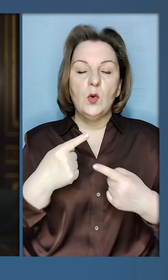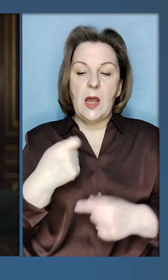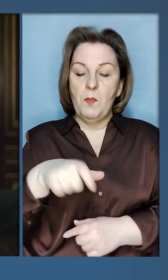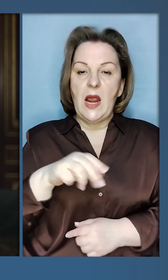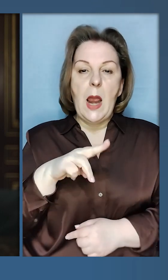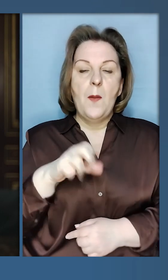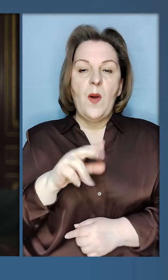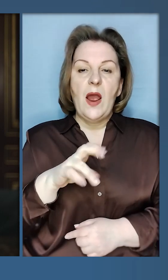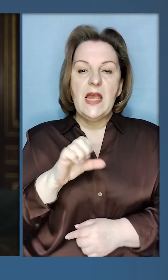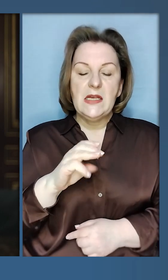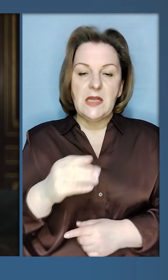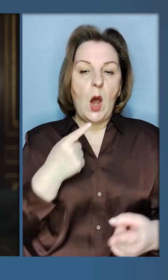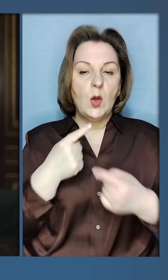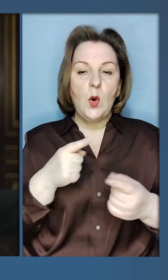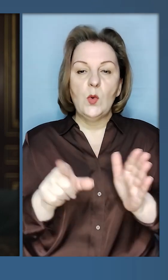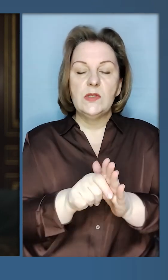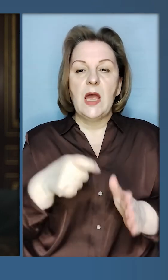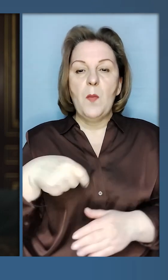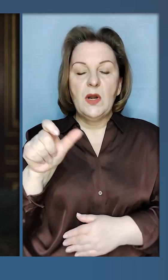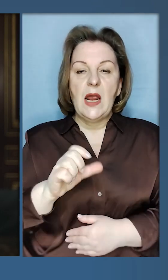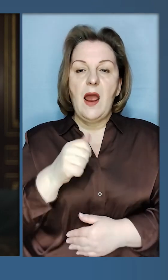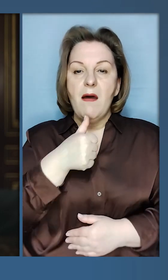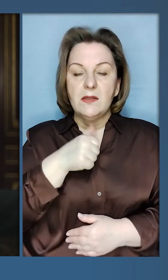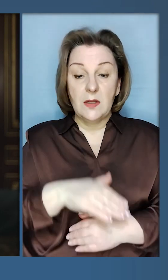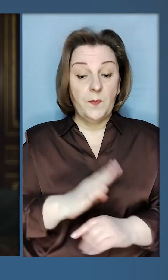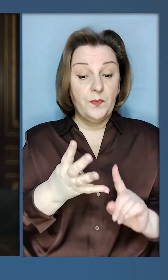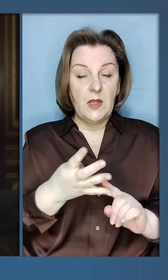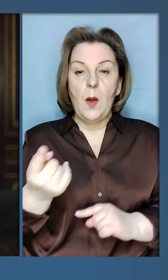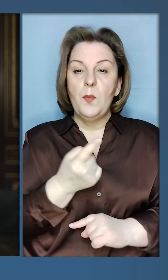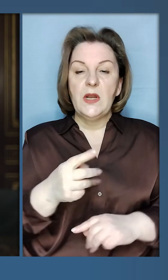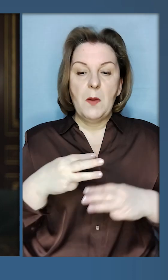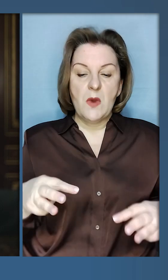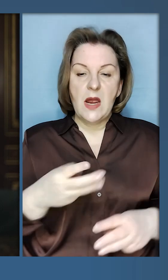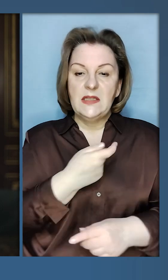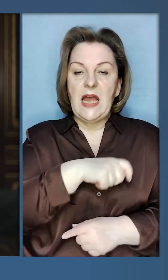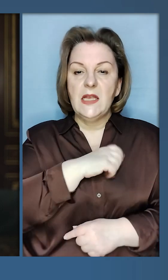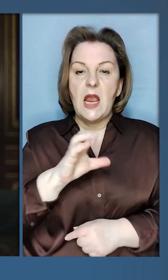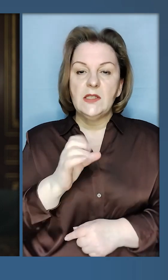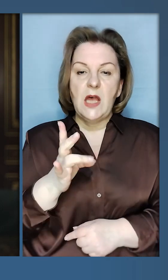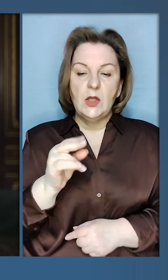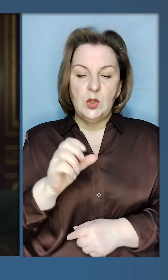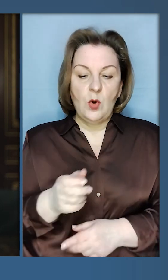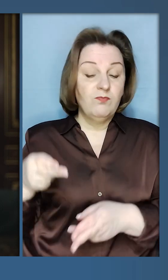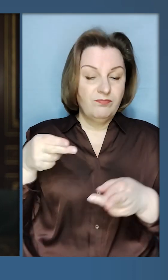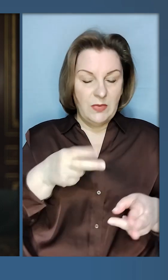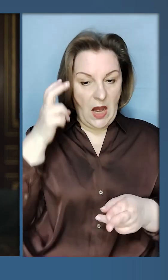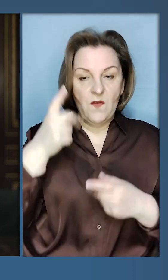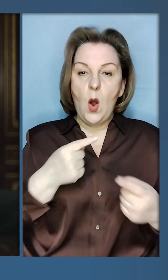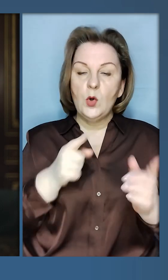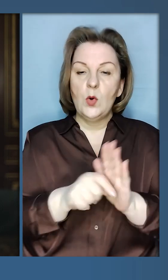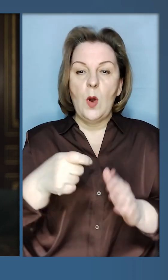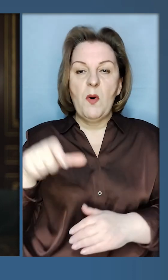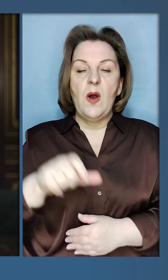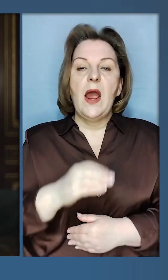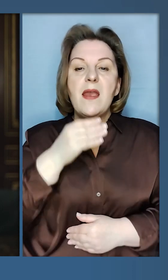президентом Пакістану. Розмова з президентом Естонії. Четверті – прем'єр-міністр Іспанії Санчес у Києві. Розмова